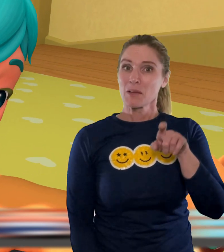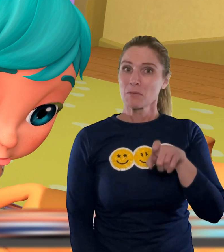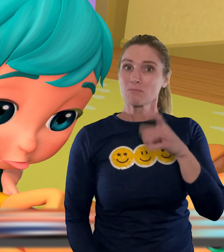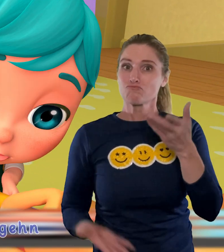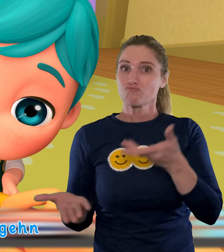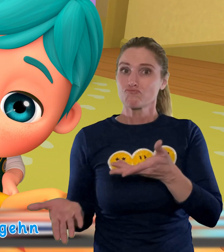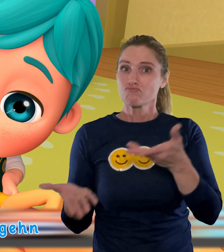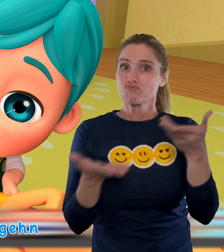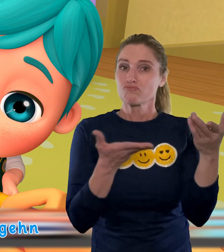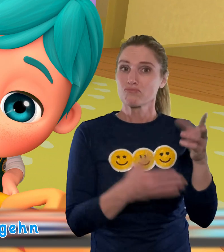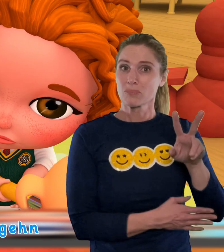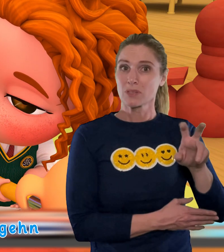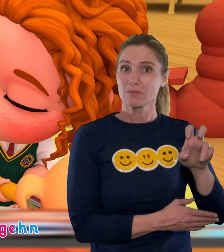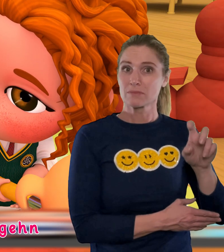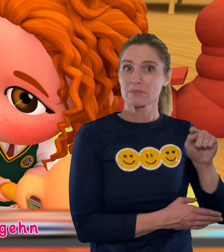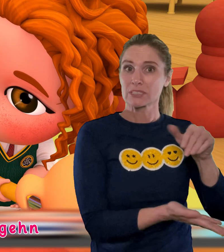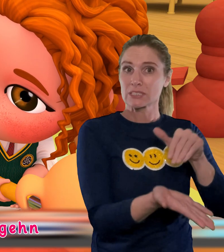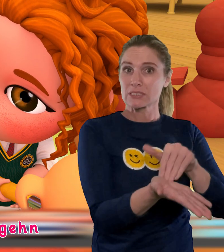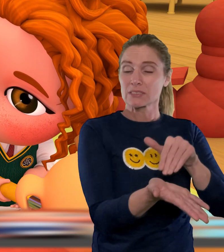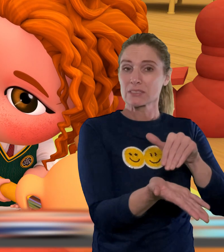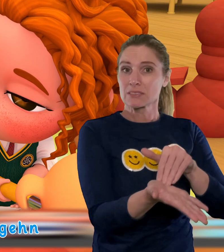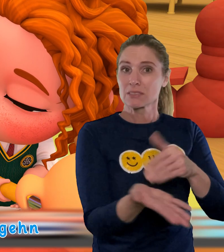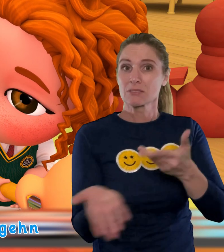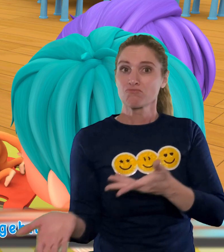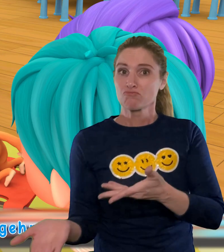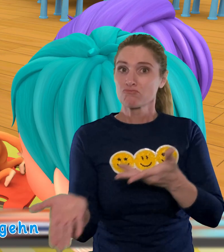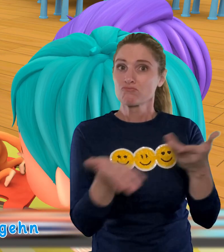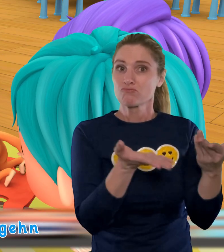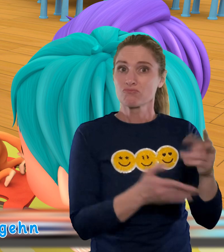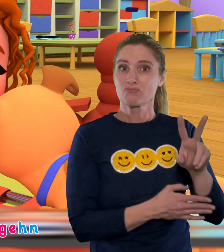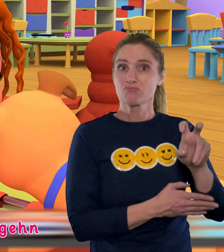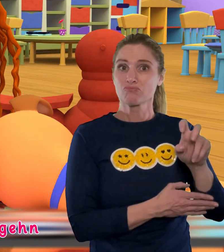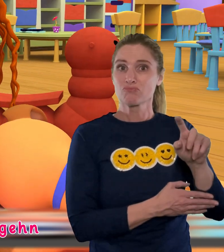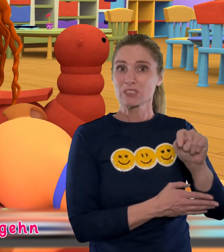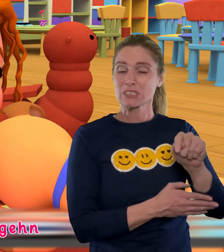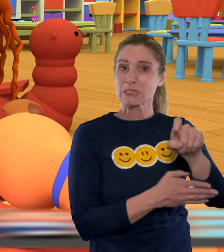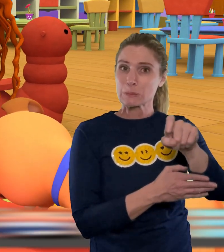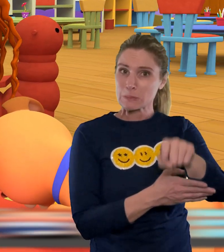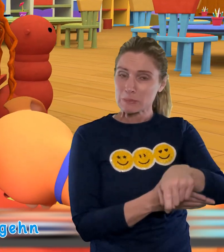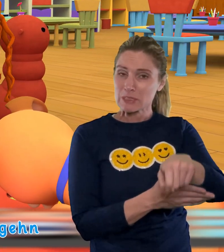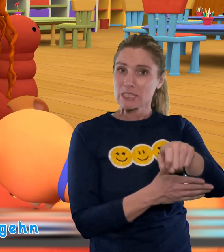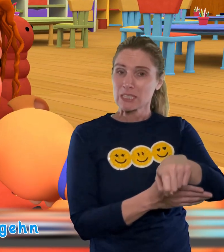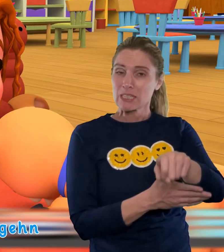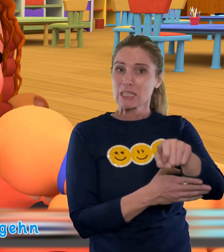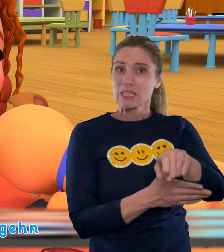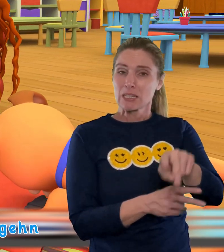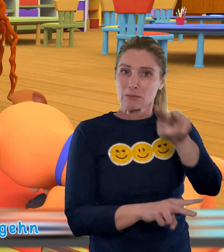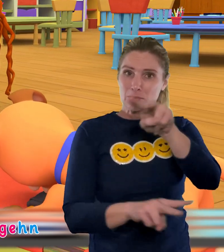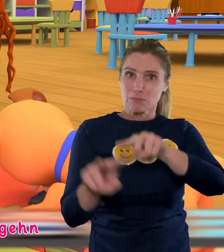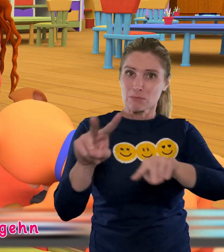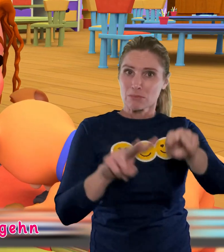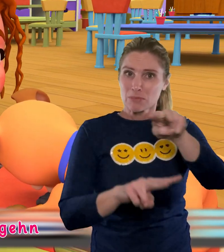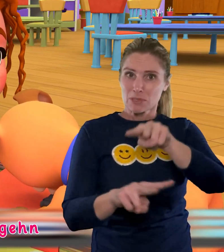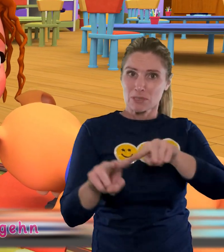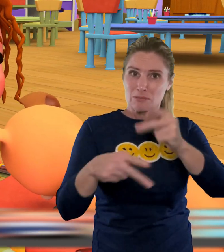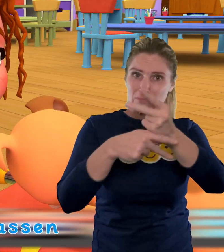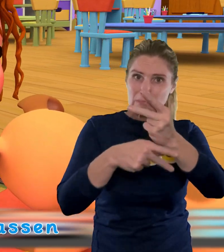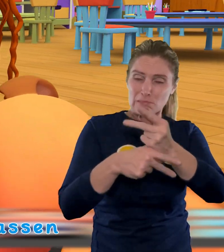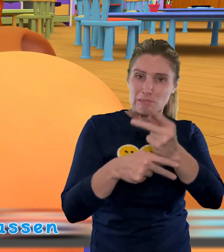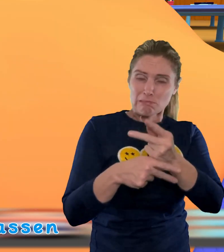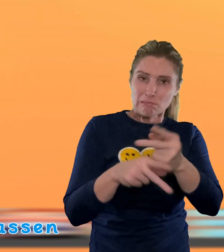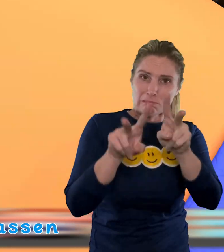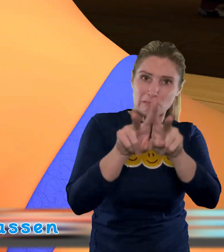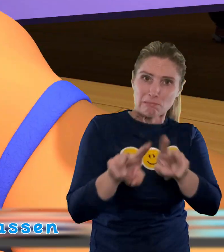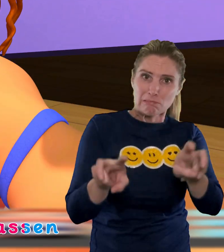Wir sollten mit ihm zum Tierarzt gehen Wir sollten mit ihm zum Tierarzt gehen Wir sollten mit ihm zum Tierarzt gehen Und ihn